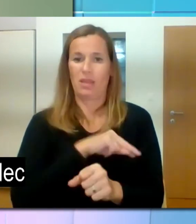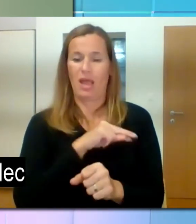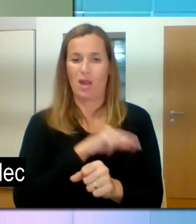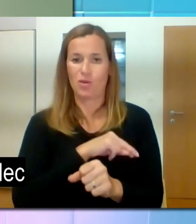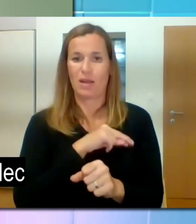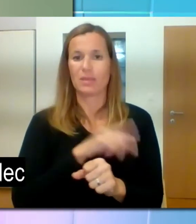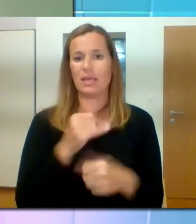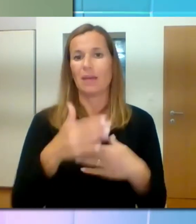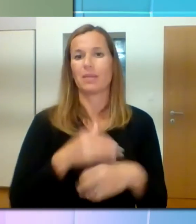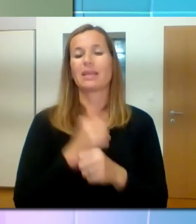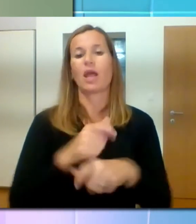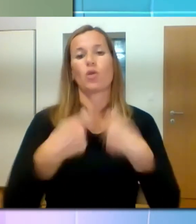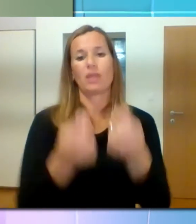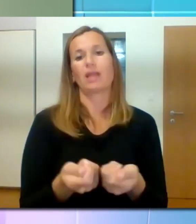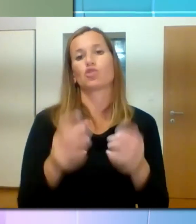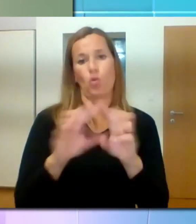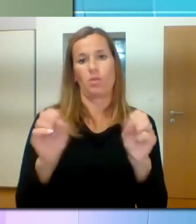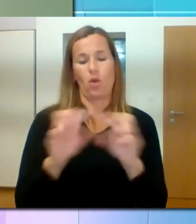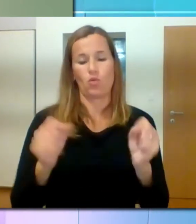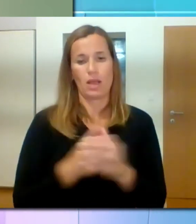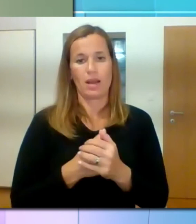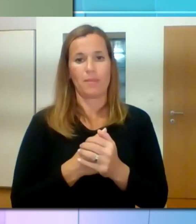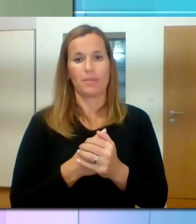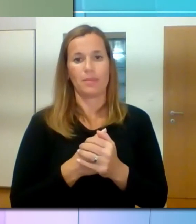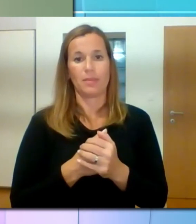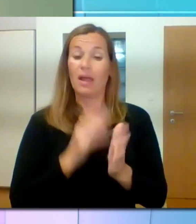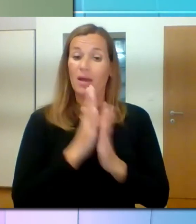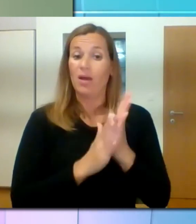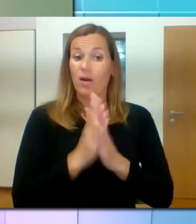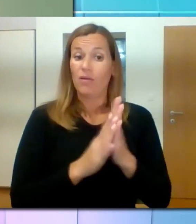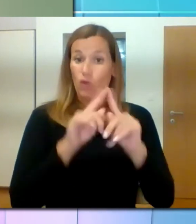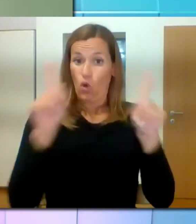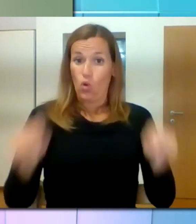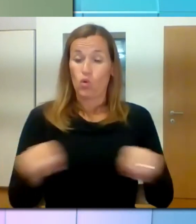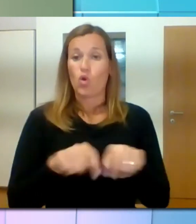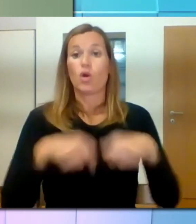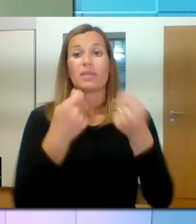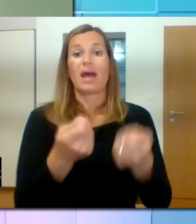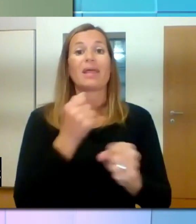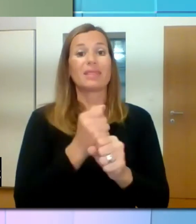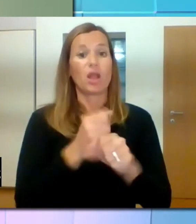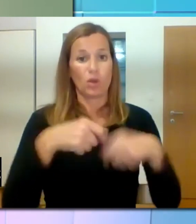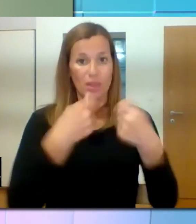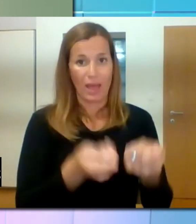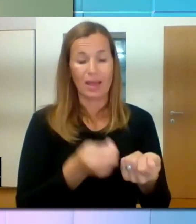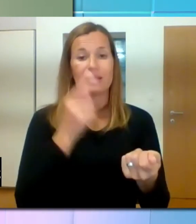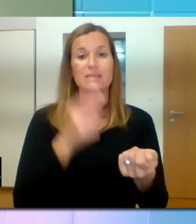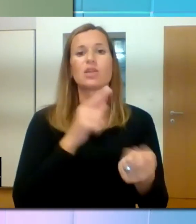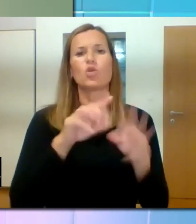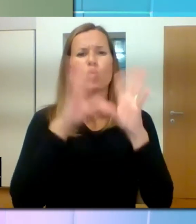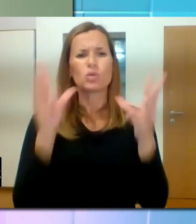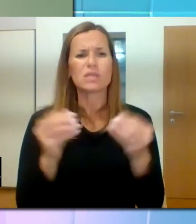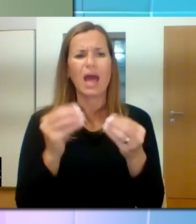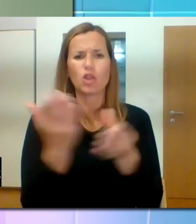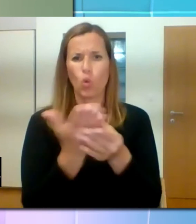in vsa dokumentacija, ki je potrebna kot priloga celotni vlogi, jo